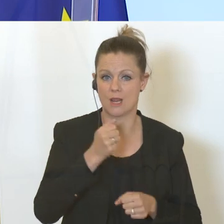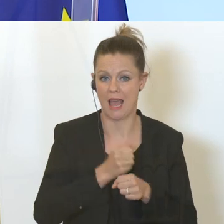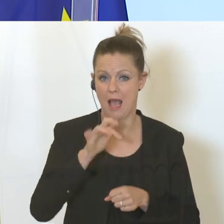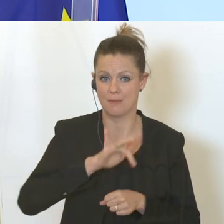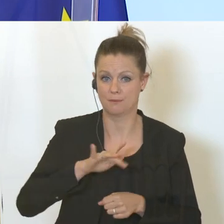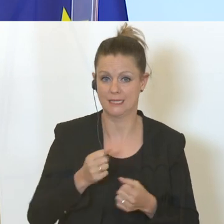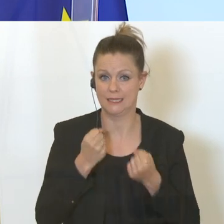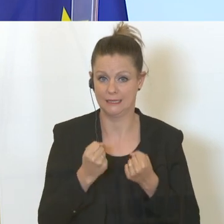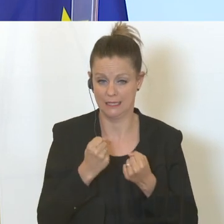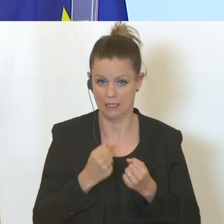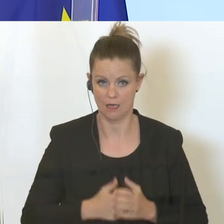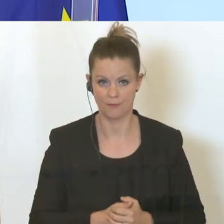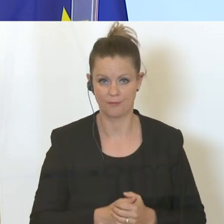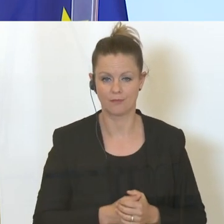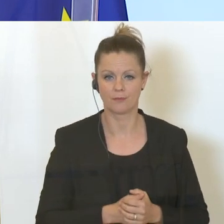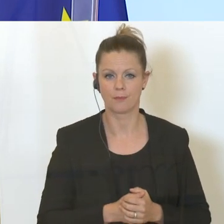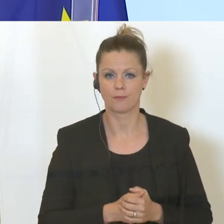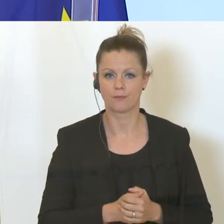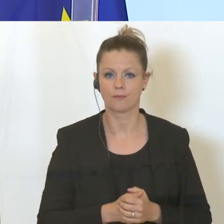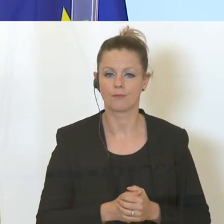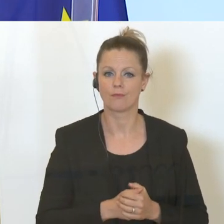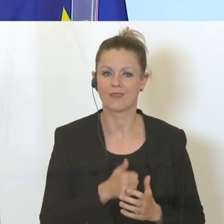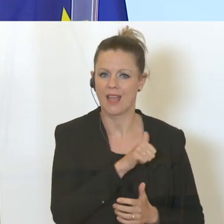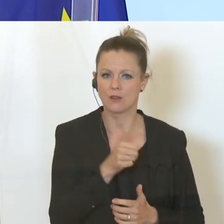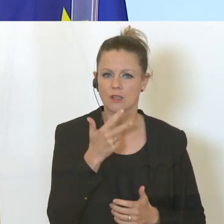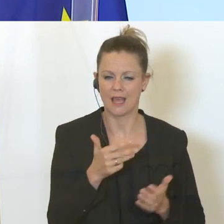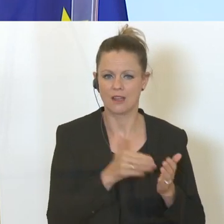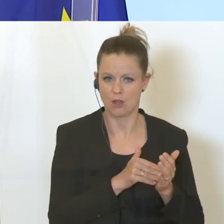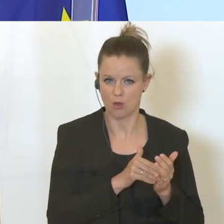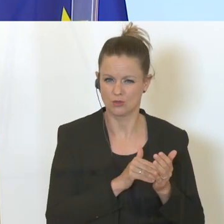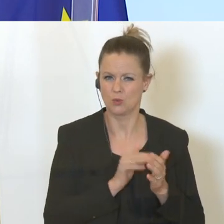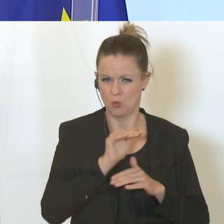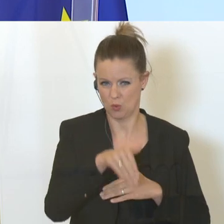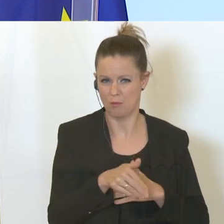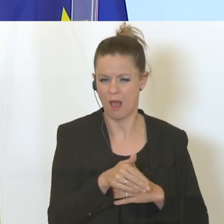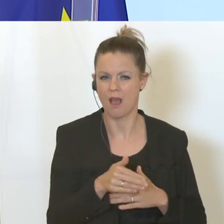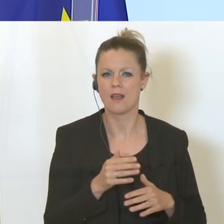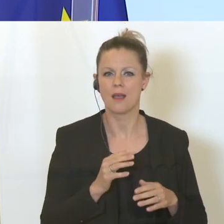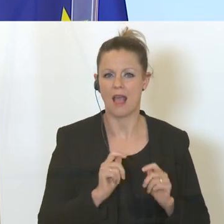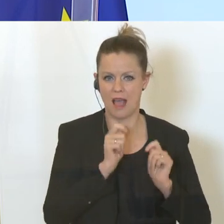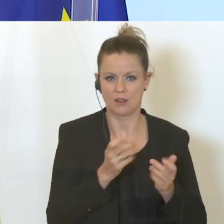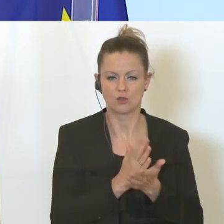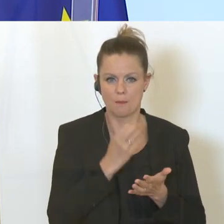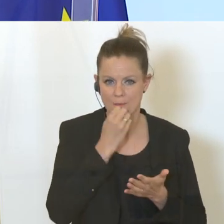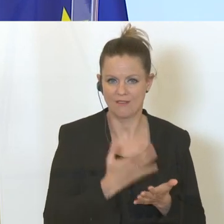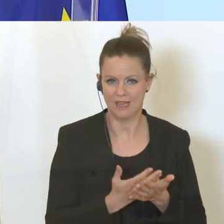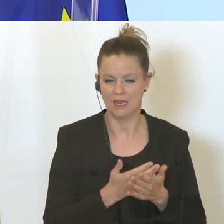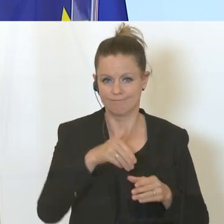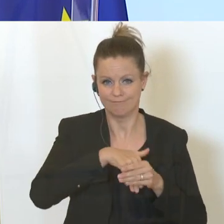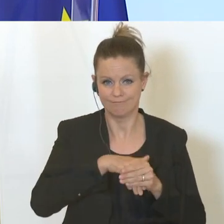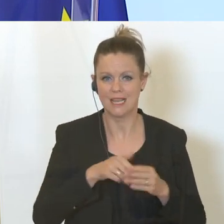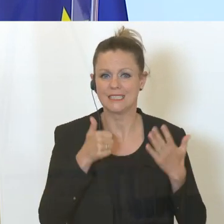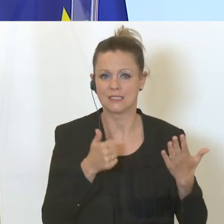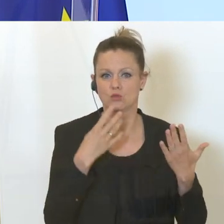103.692 Anträge wurden bereits genehmigt. Das entspricht einer Genehmigungsquote von 96